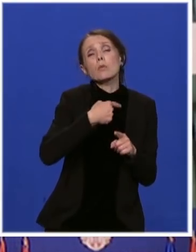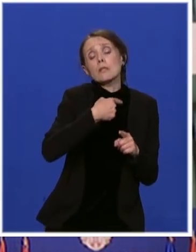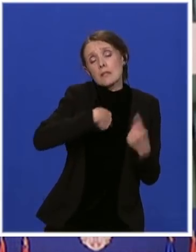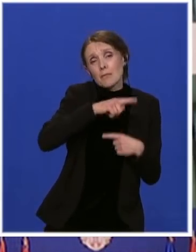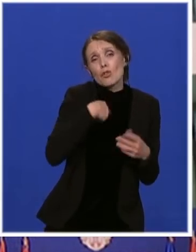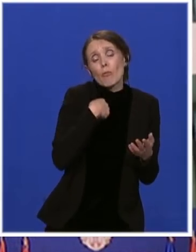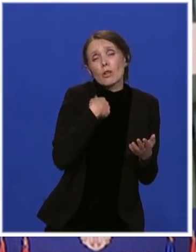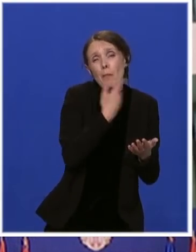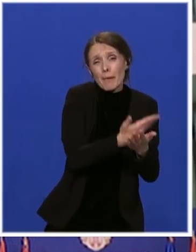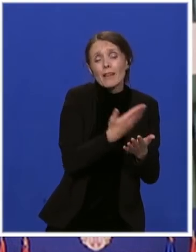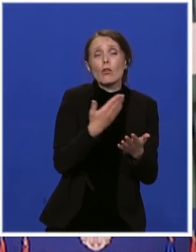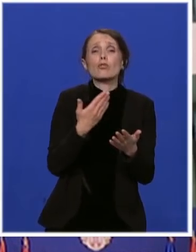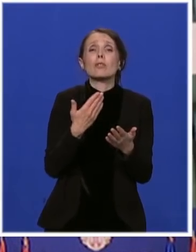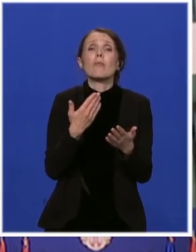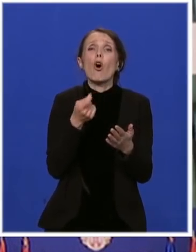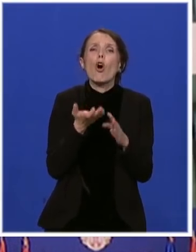finansiranje